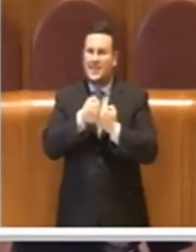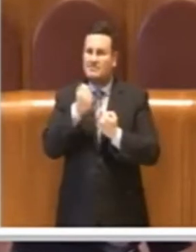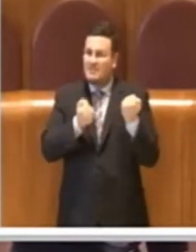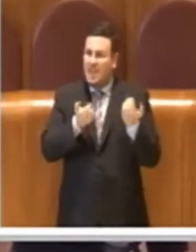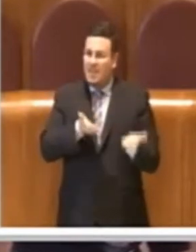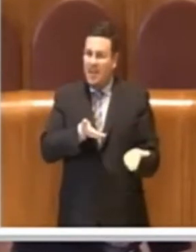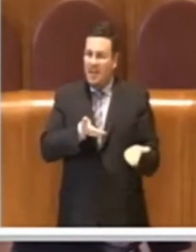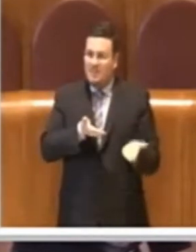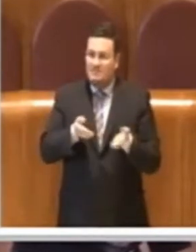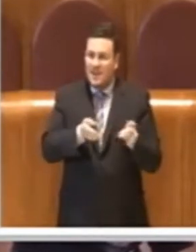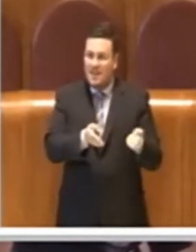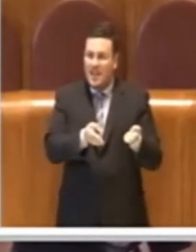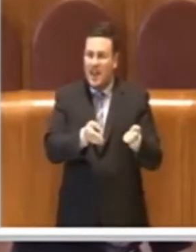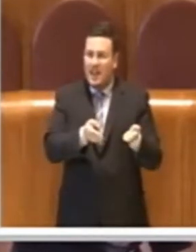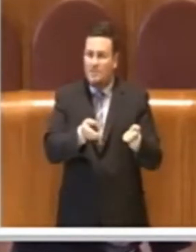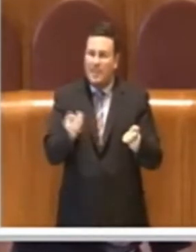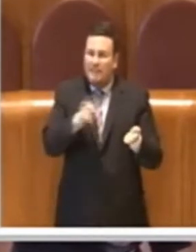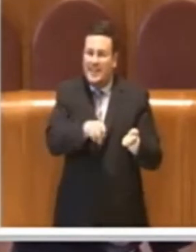e vittime della strada.